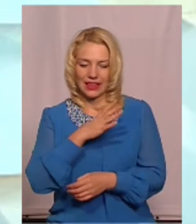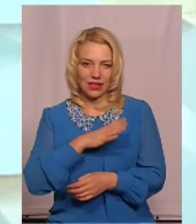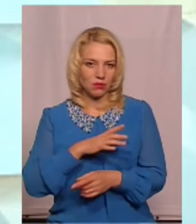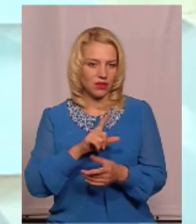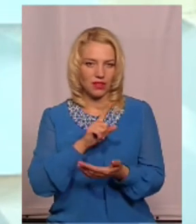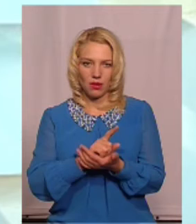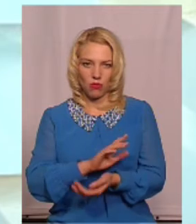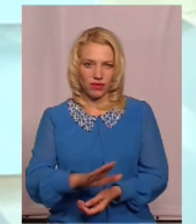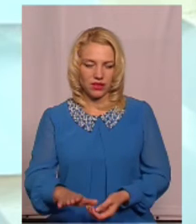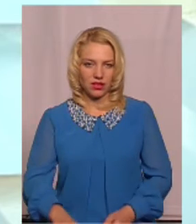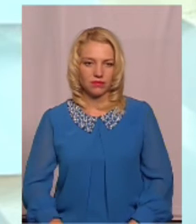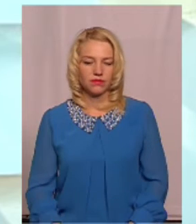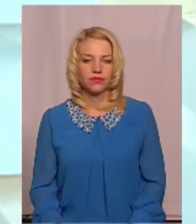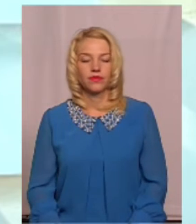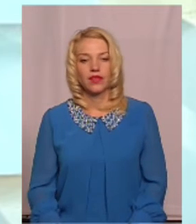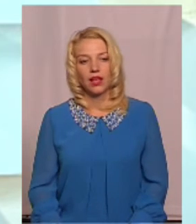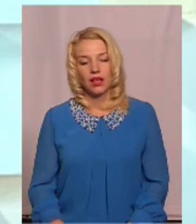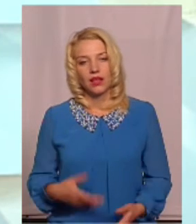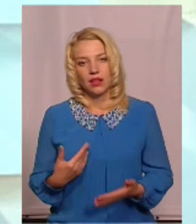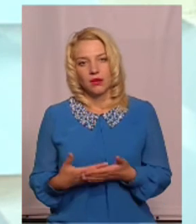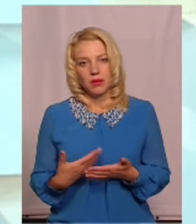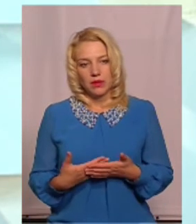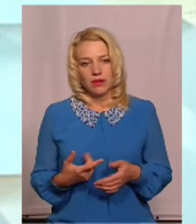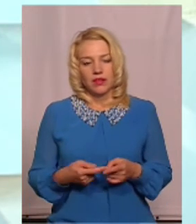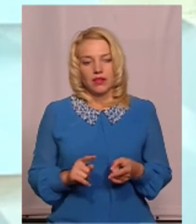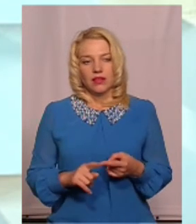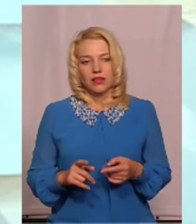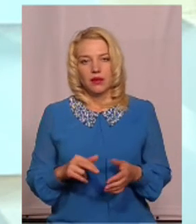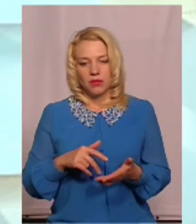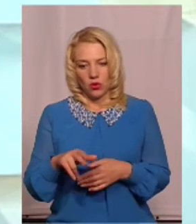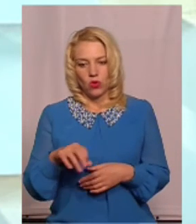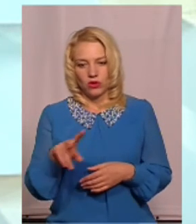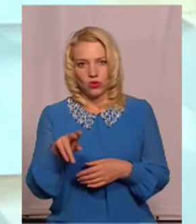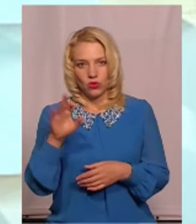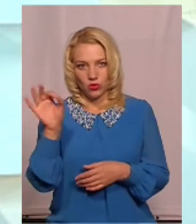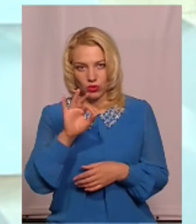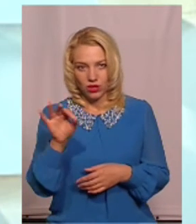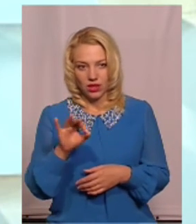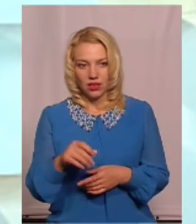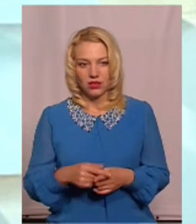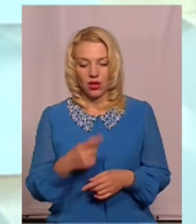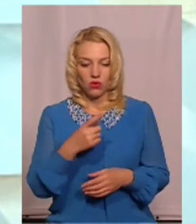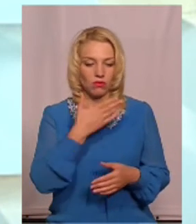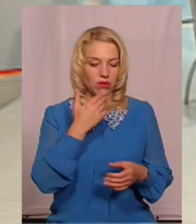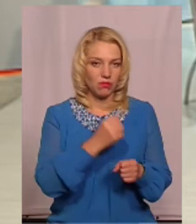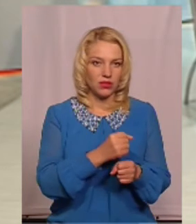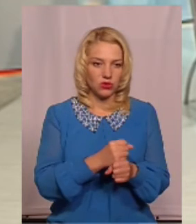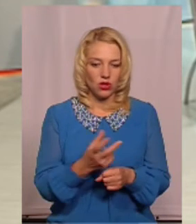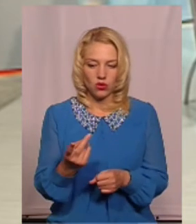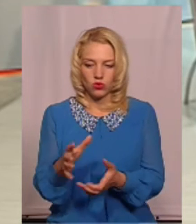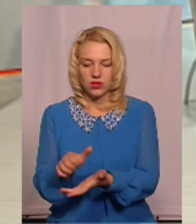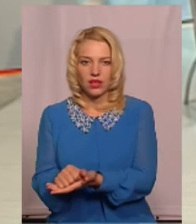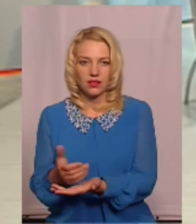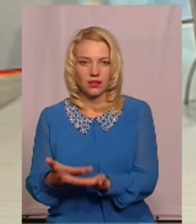вона не повинна. І, припустімо, вона підходить до цих будок, так? І одна, наприклад, не працює, а друга